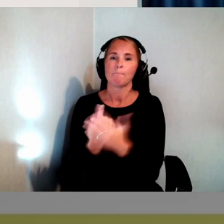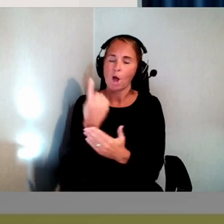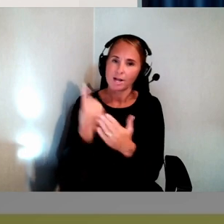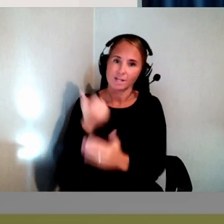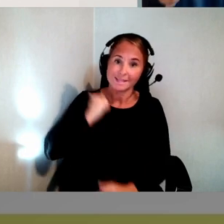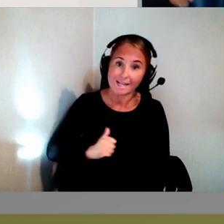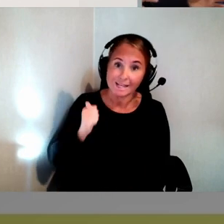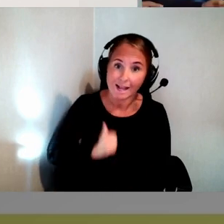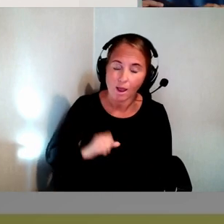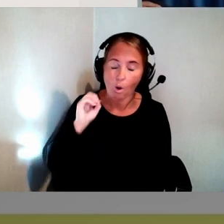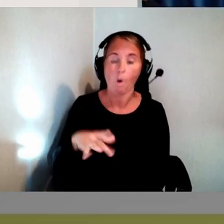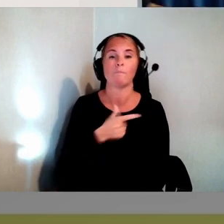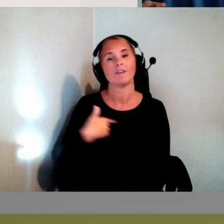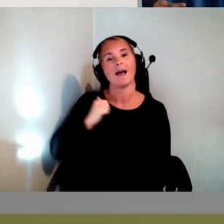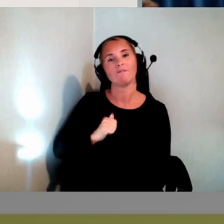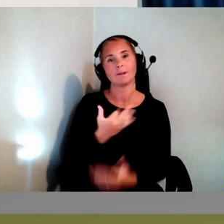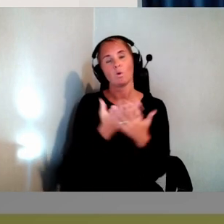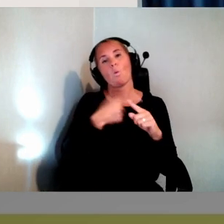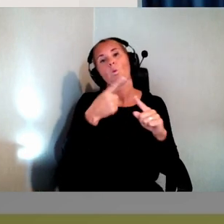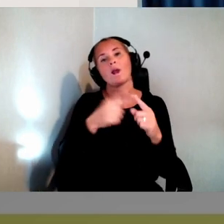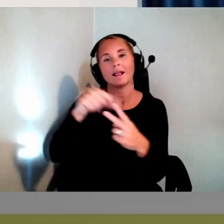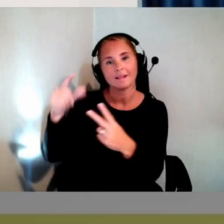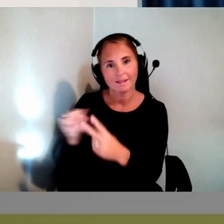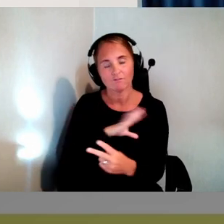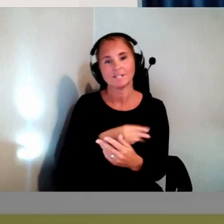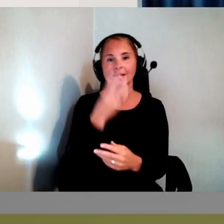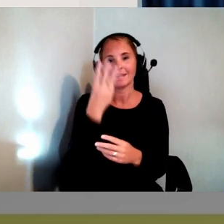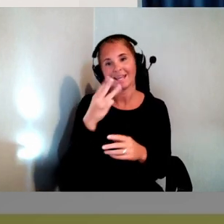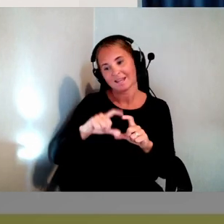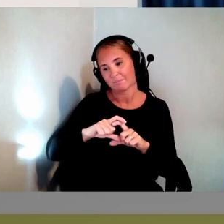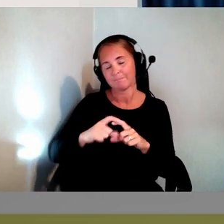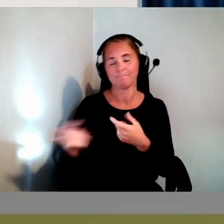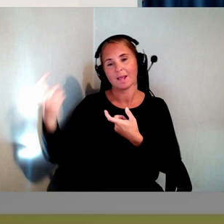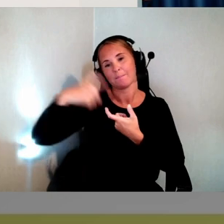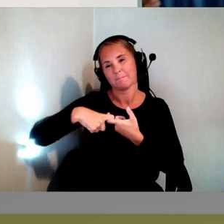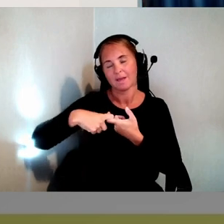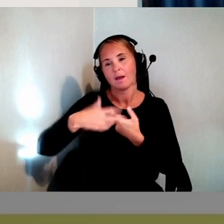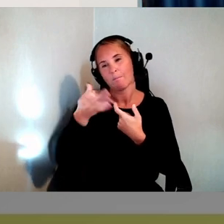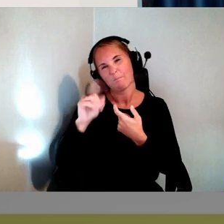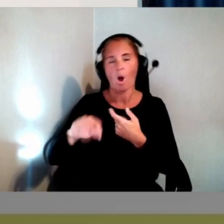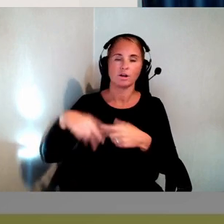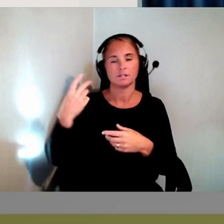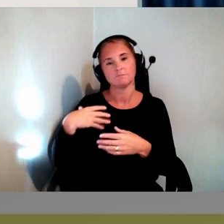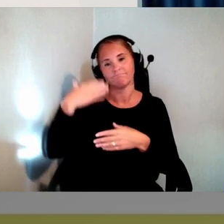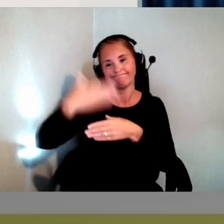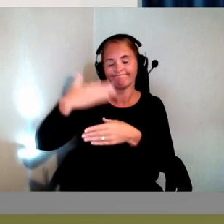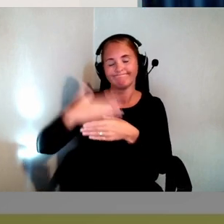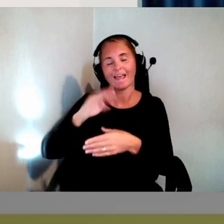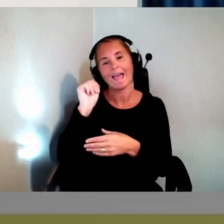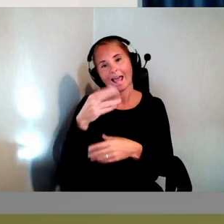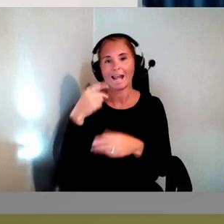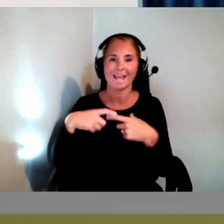tillhandahåller många olika alternativ från... Det finns tredjepartsaktörer som kan hjälpa till att logga in. Olika e-legitimationslösningar och sånt.